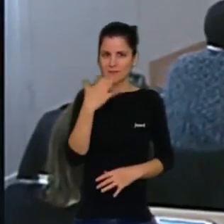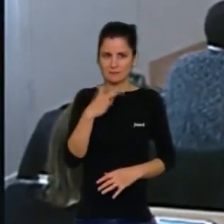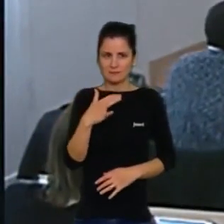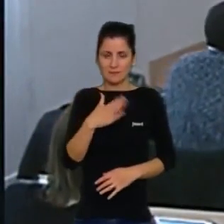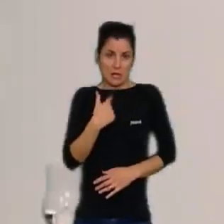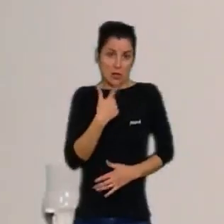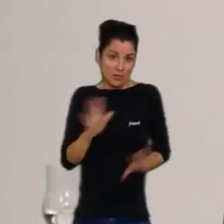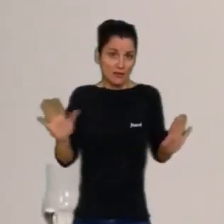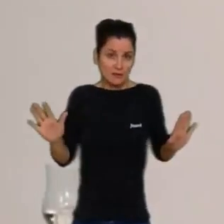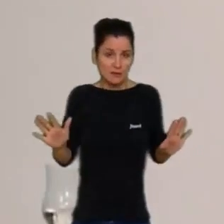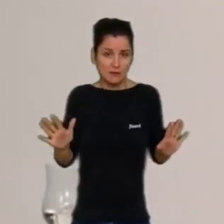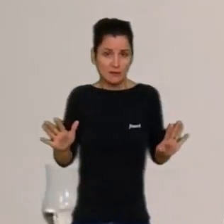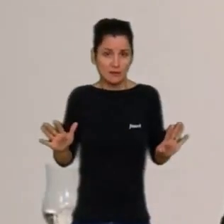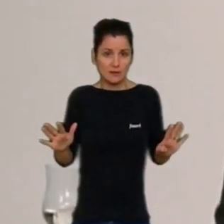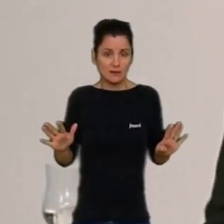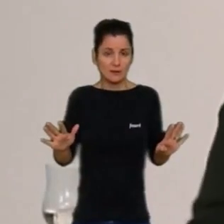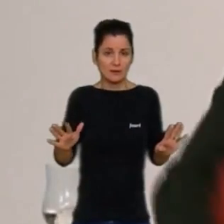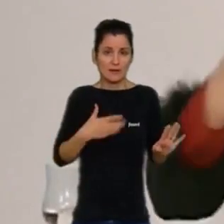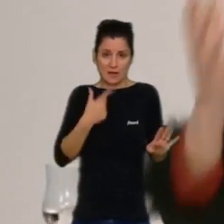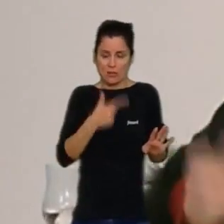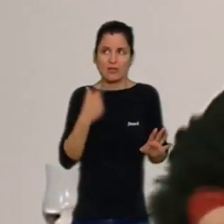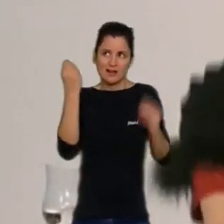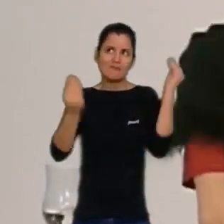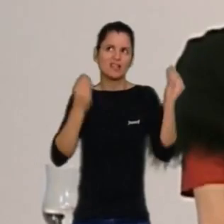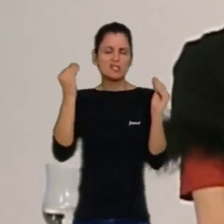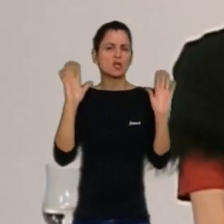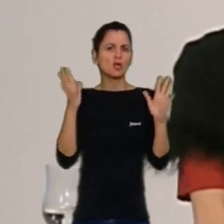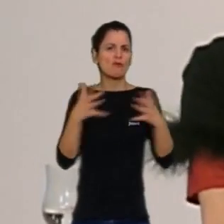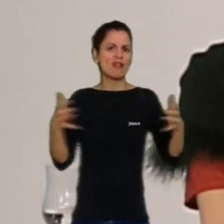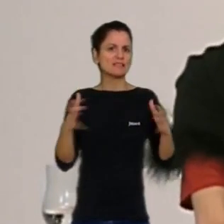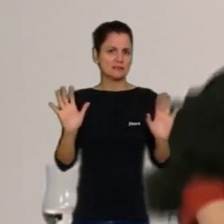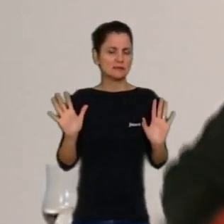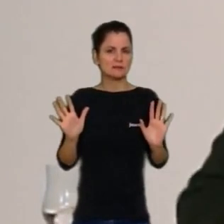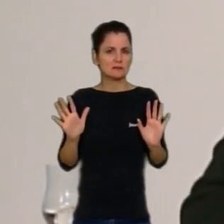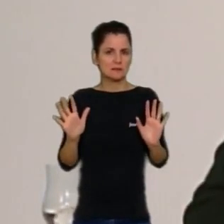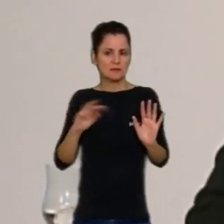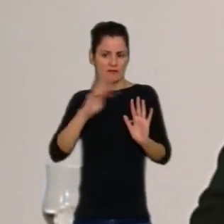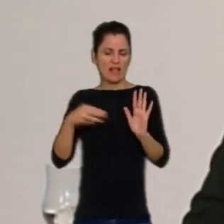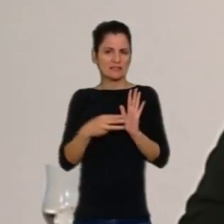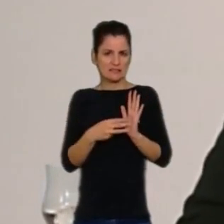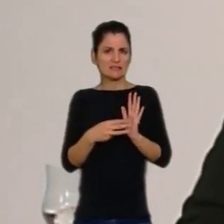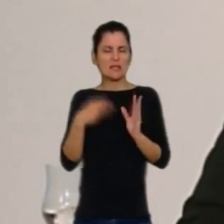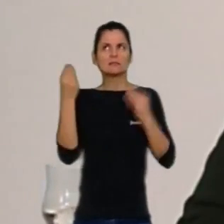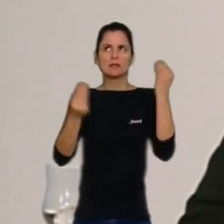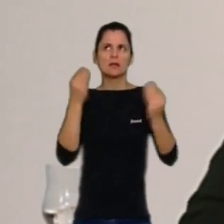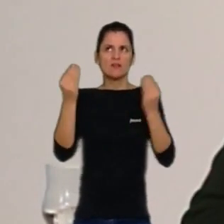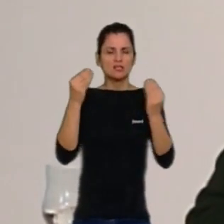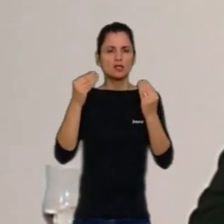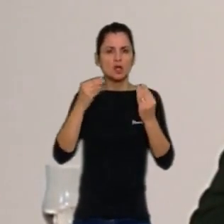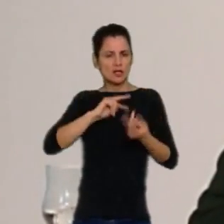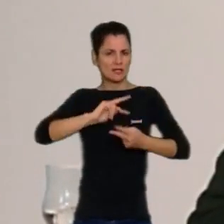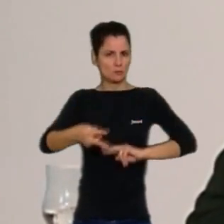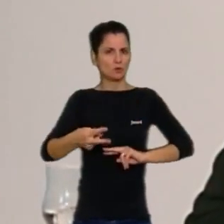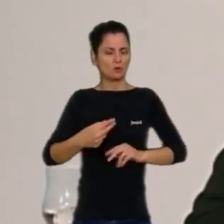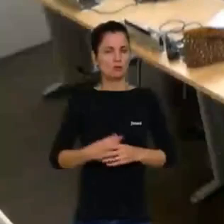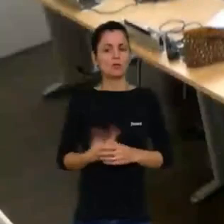vull dir, jo intento reflexionar sobre les coses que vostès pregunten i respondre. Per tant, crec que la posició